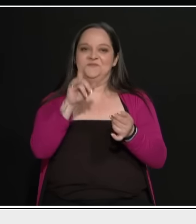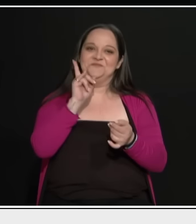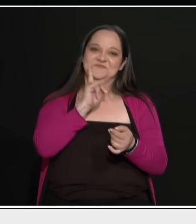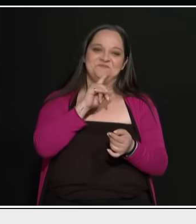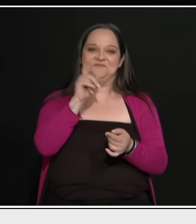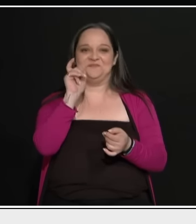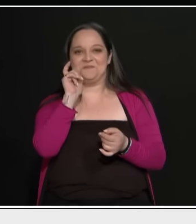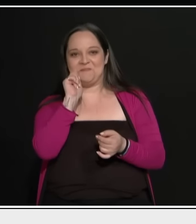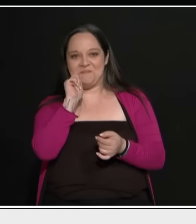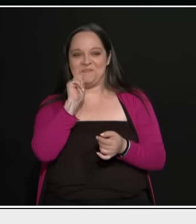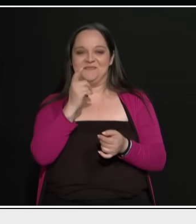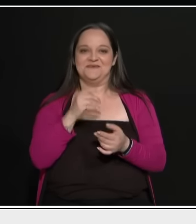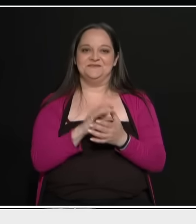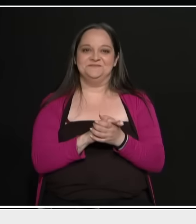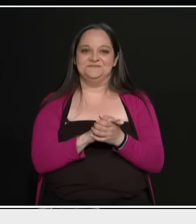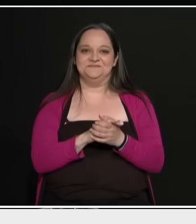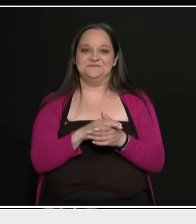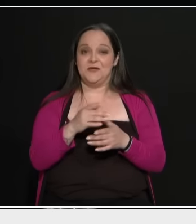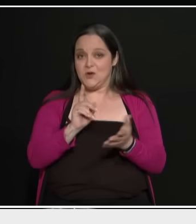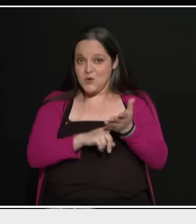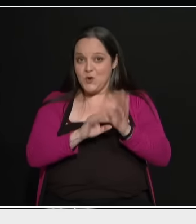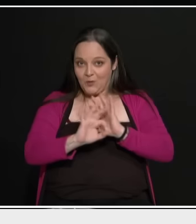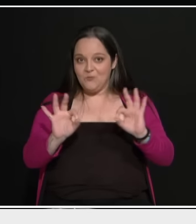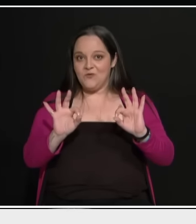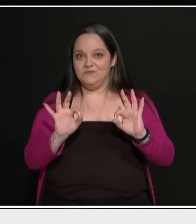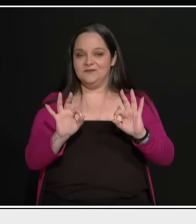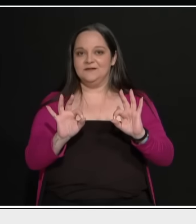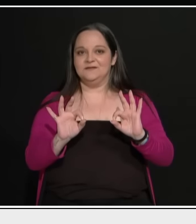Είσαι εναντίον του νόμου. Νόμιμο είναι, αλλά